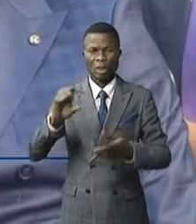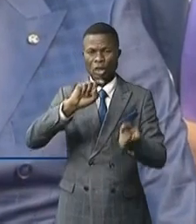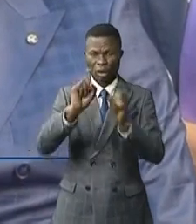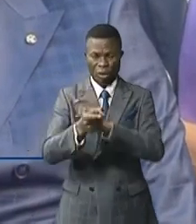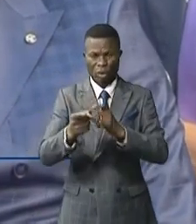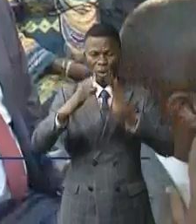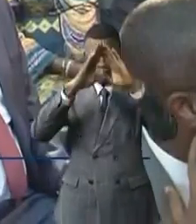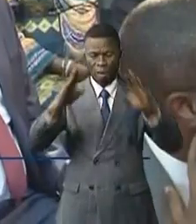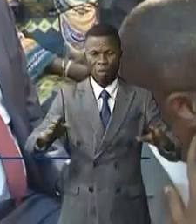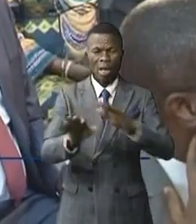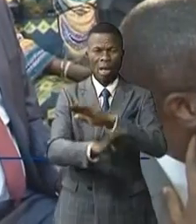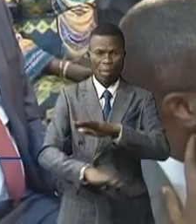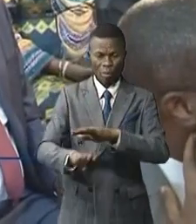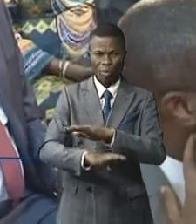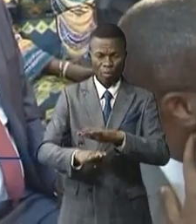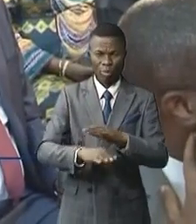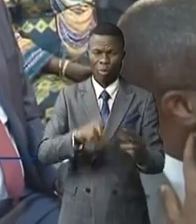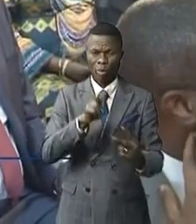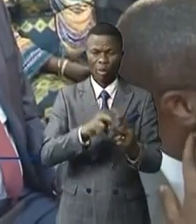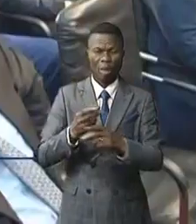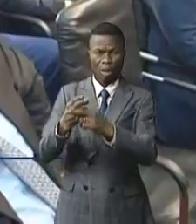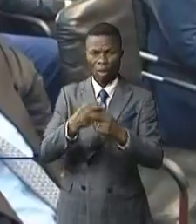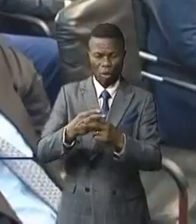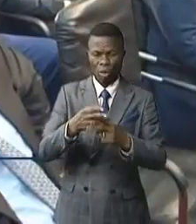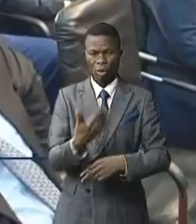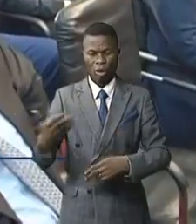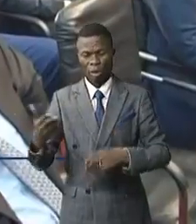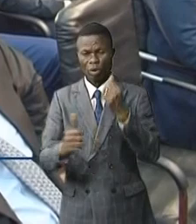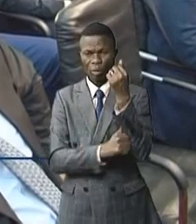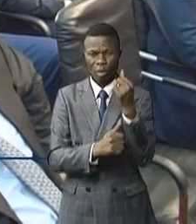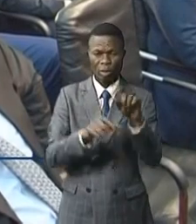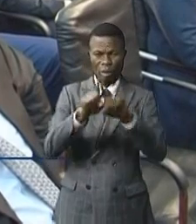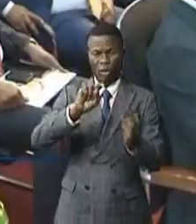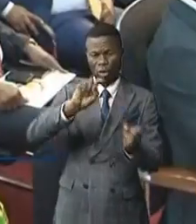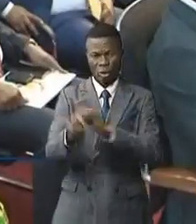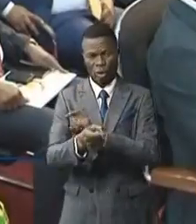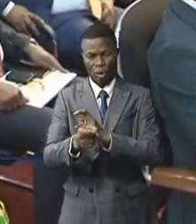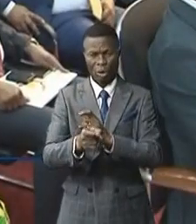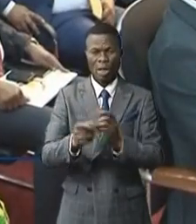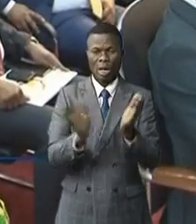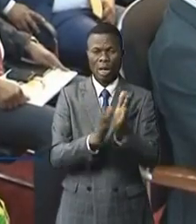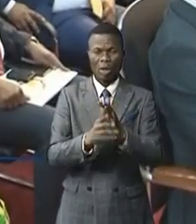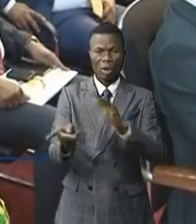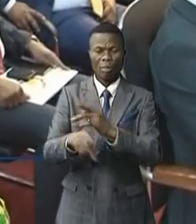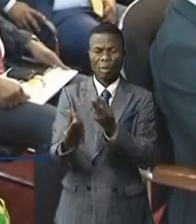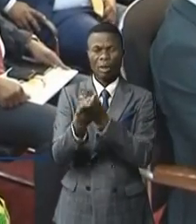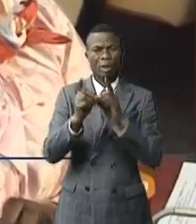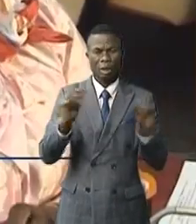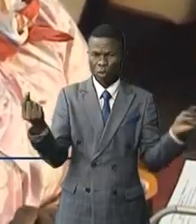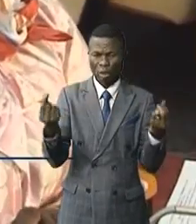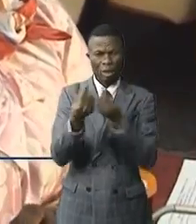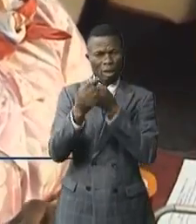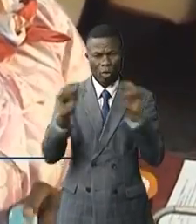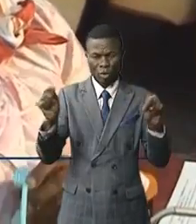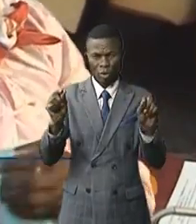des infrastructures de base, garantir la sécurité des biens des personnes, l'amélioration de la gratuité de l'enseignement des bases, la